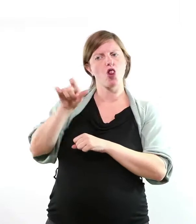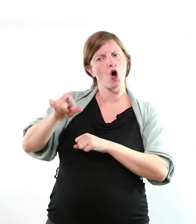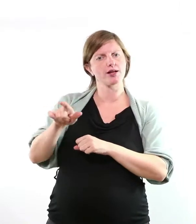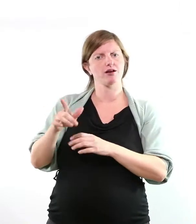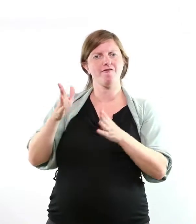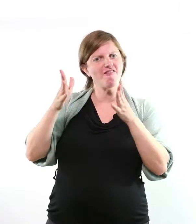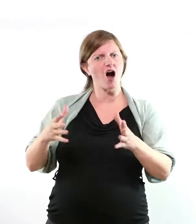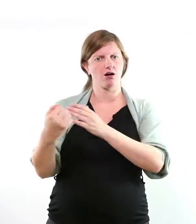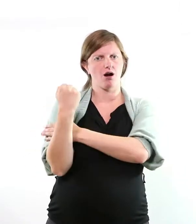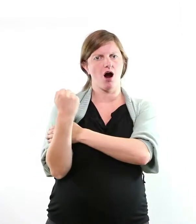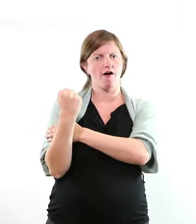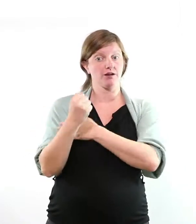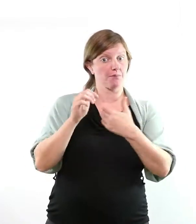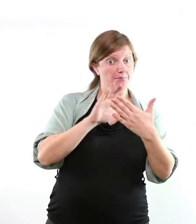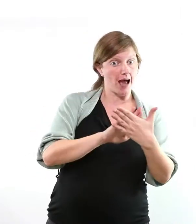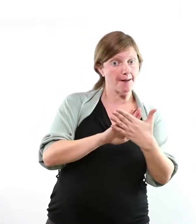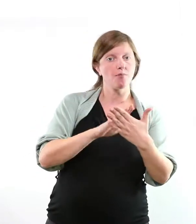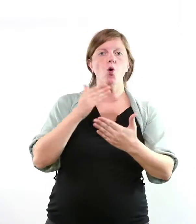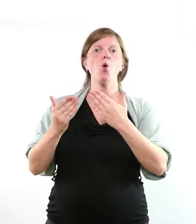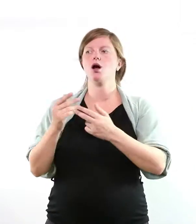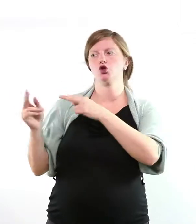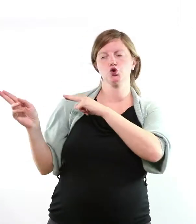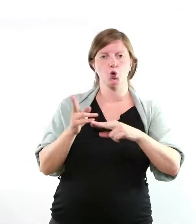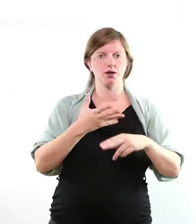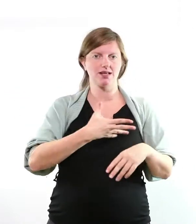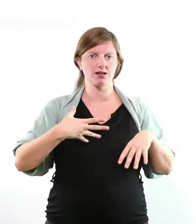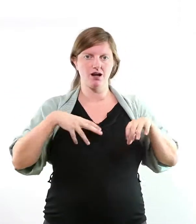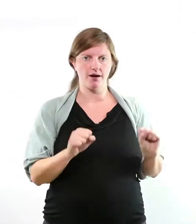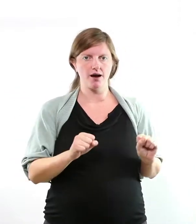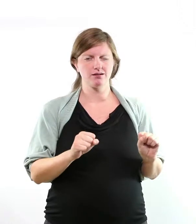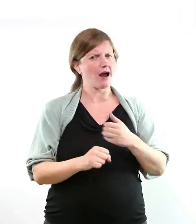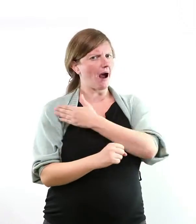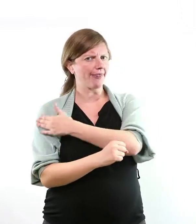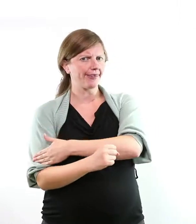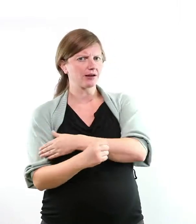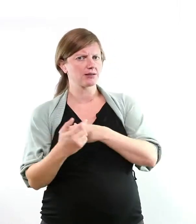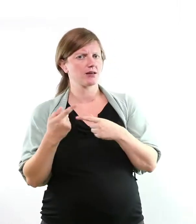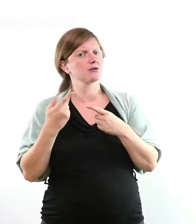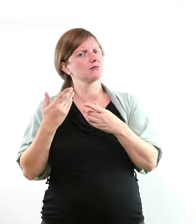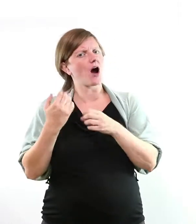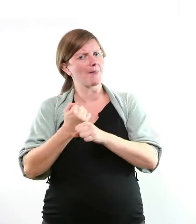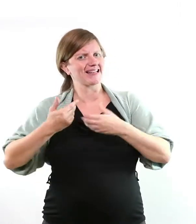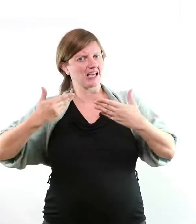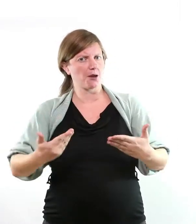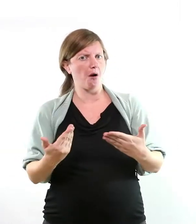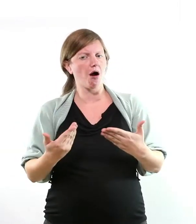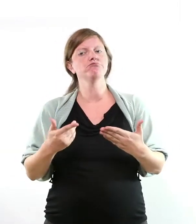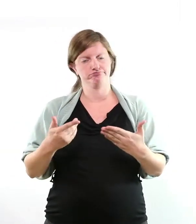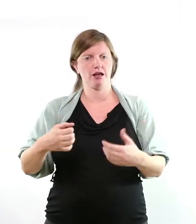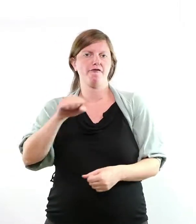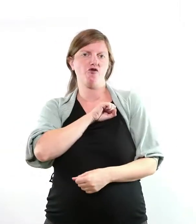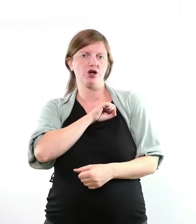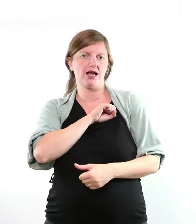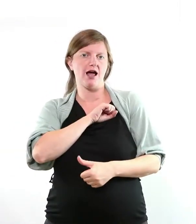aber darüber hinaus auch Fachkräfte wieder nach Sachsen-Anhalt zurückkehren. Für Arbeitgeber ist ein Tarifvertrag ein eindeutiger Wettbewerbsvorteil.